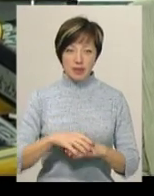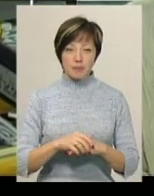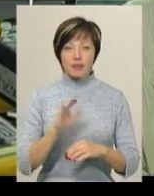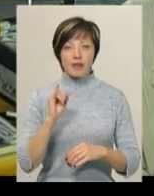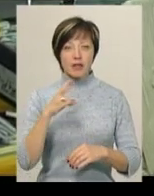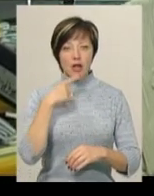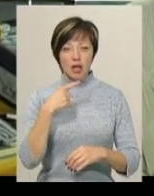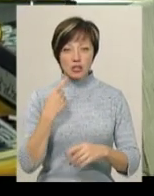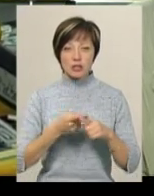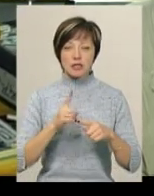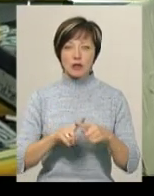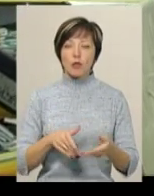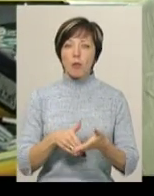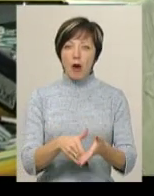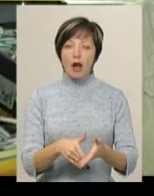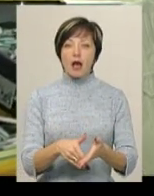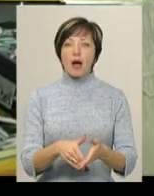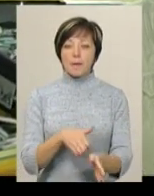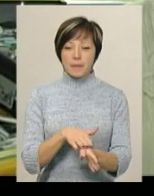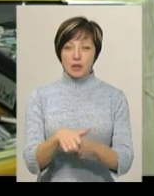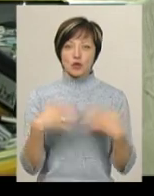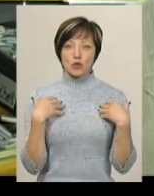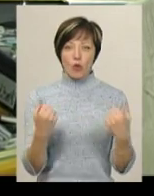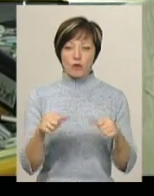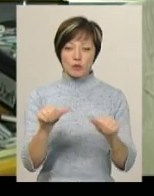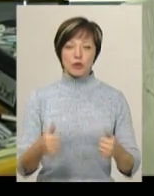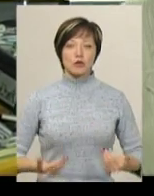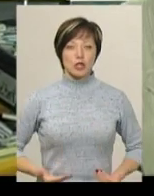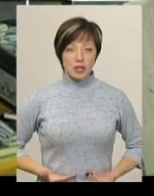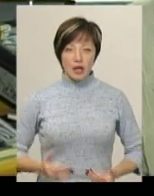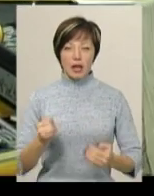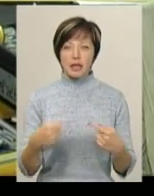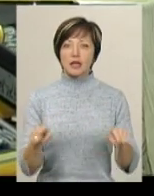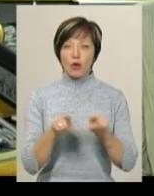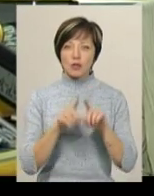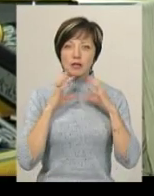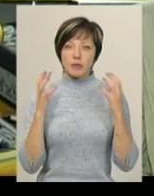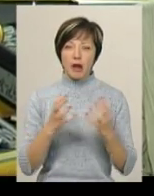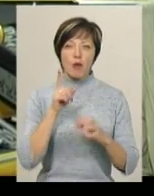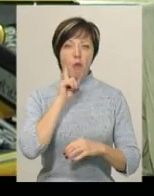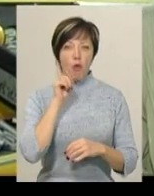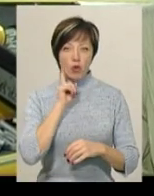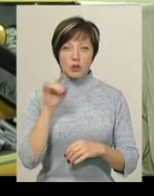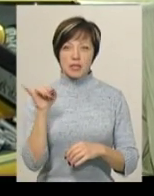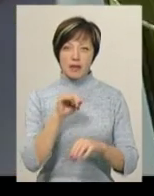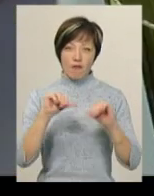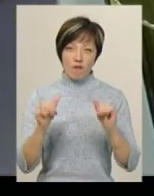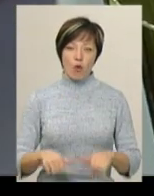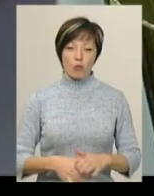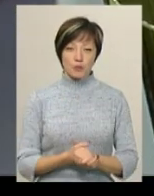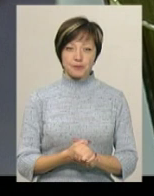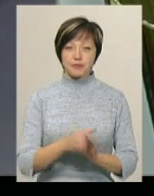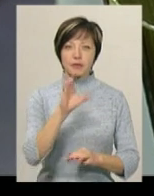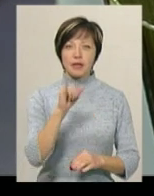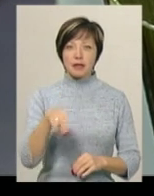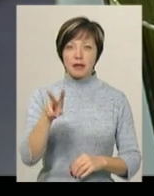Він каже, що бодібілдинг допомагає йому притримуватися здорового способу життя, а також зберігає молодість і форму. Руслан